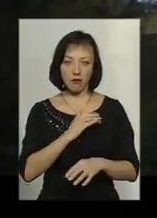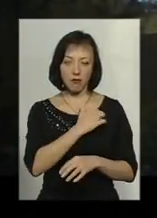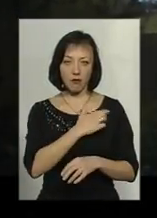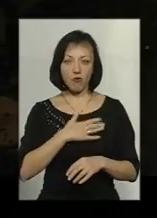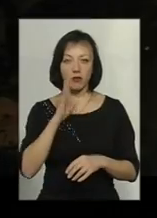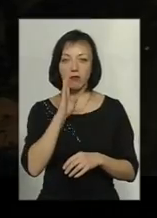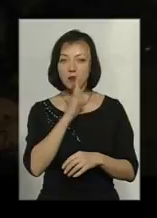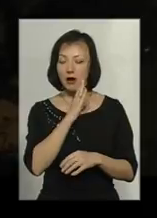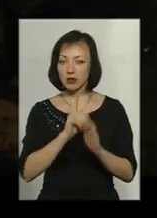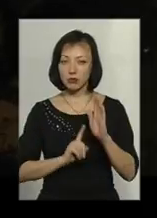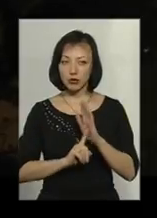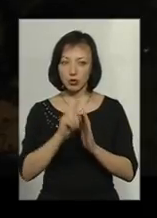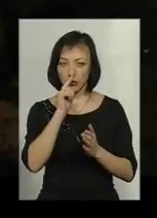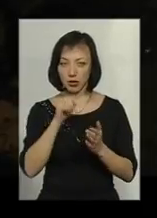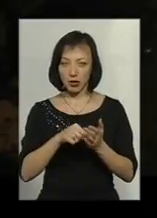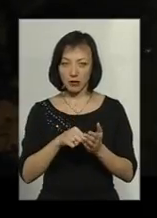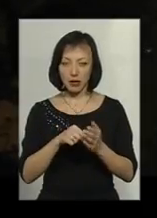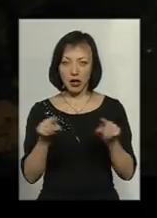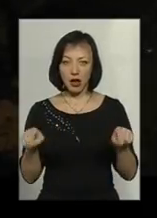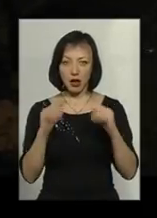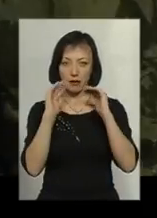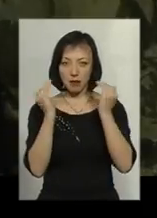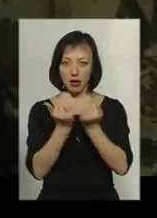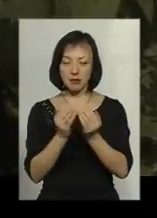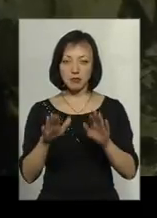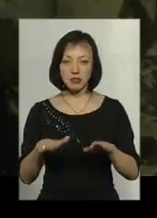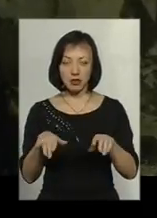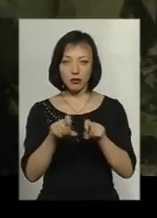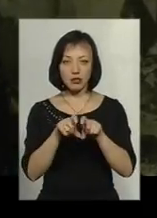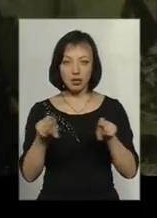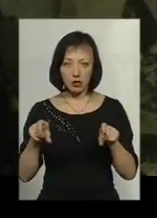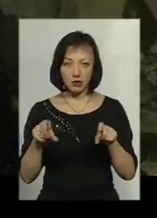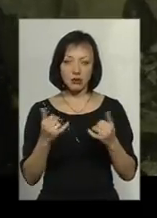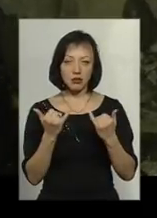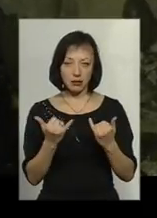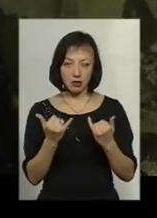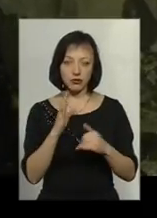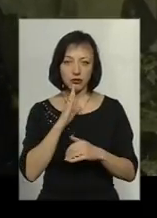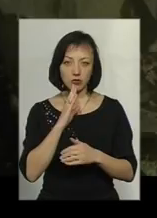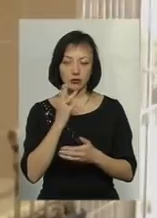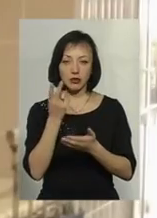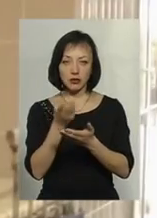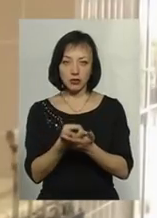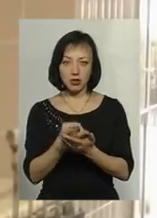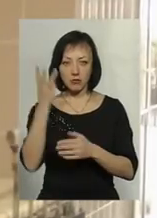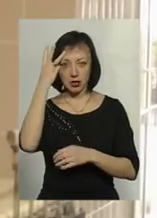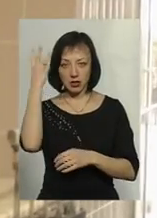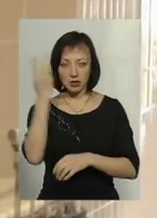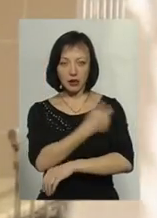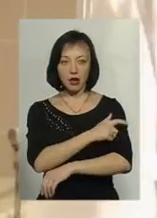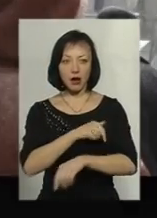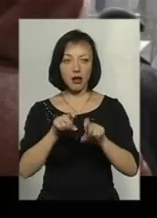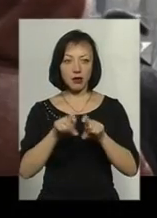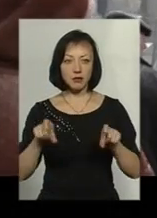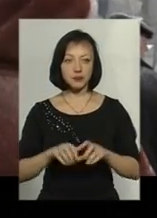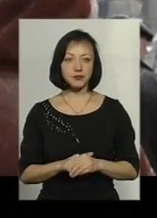загиблої спочатку потрапила до реанімації місцевого медзакладу. Нині жінка перебуває у Хмельницькій обласній лікарні.